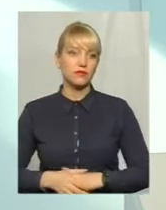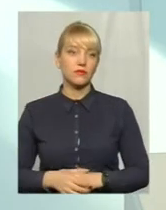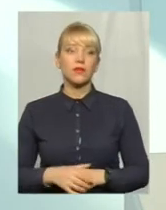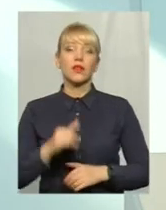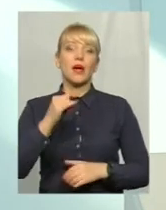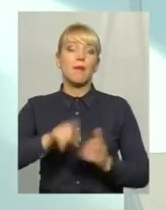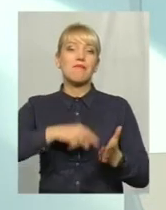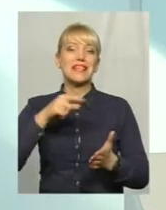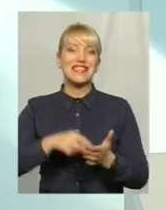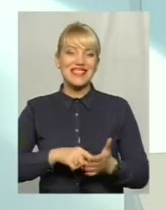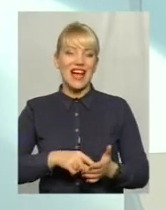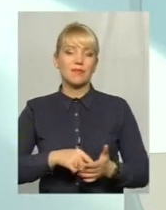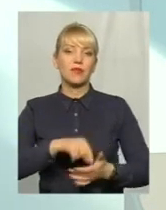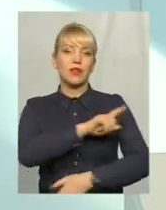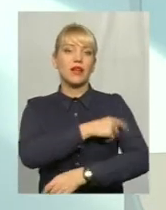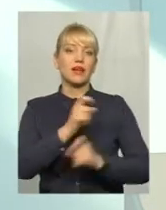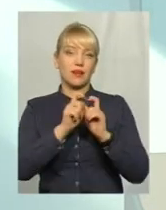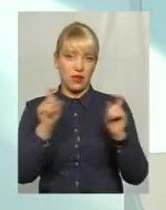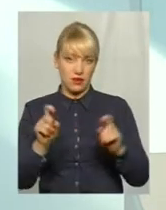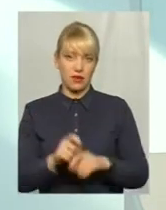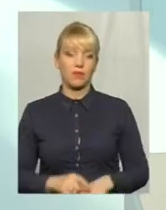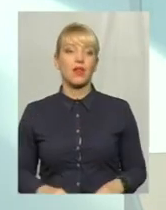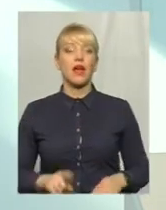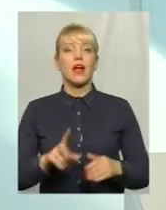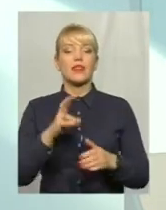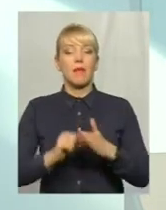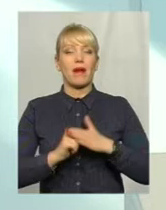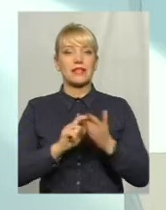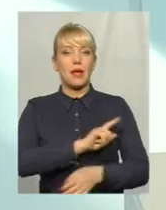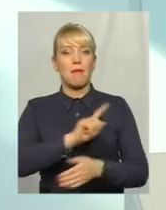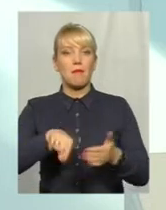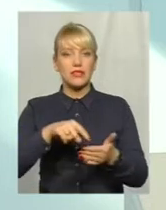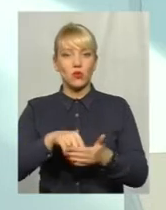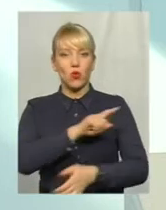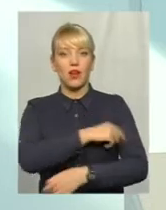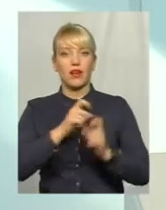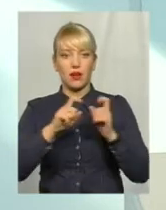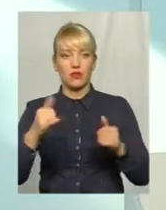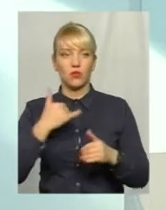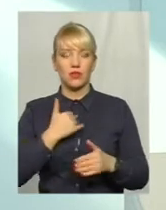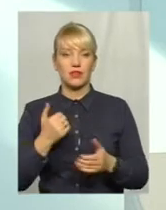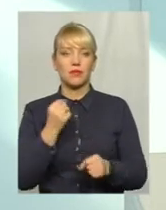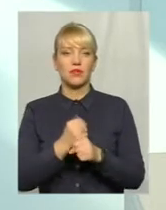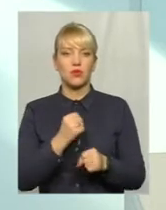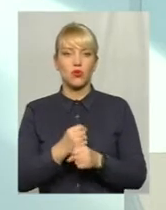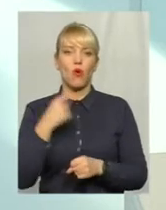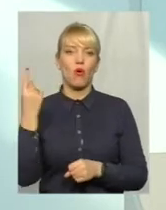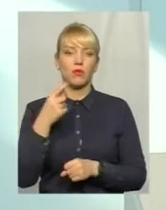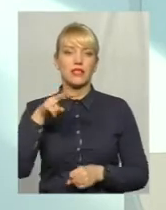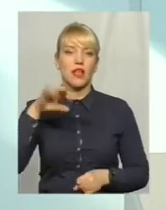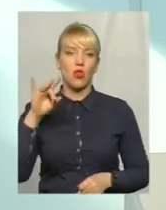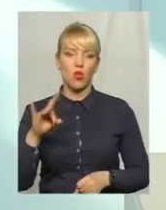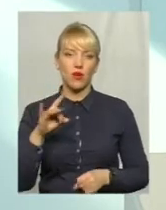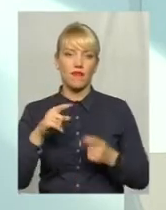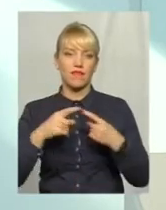Міська лікарня. Міська лікарня, по-перше, на базі міської лікарні в нас працює обласне лорвідділення. В обласній лікарні